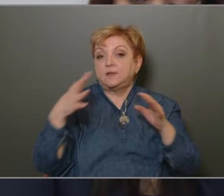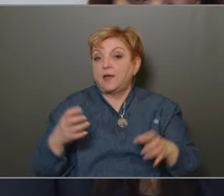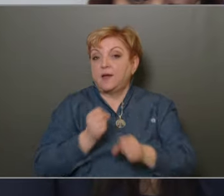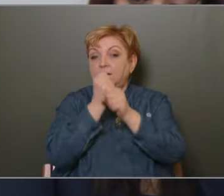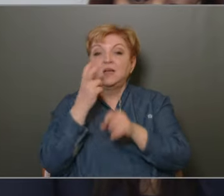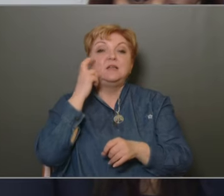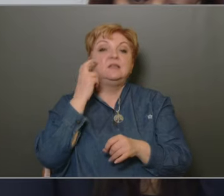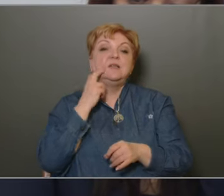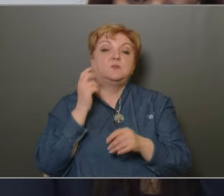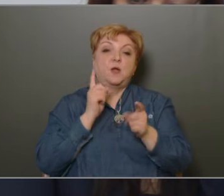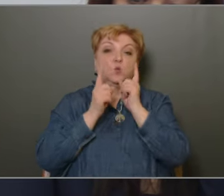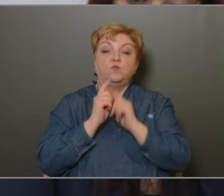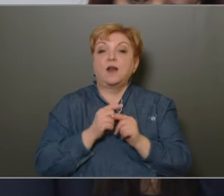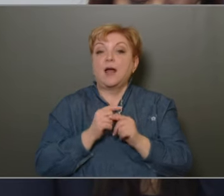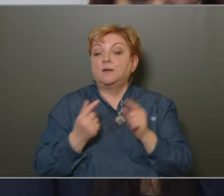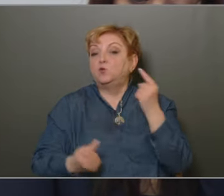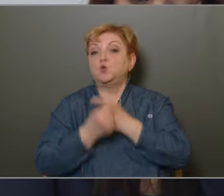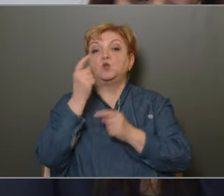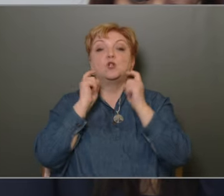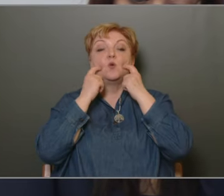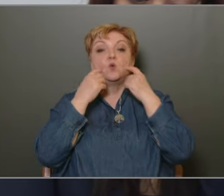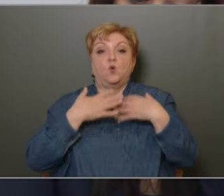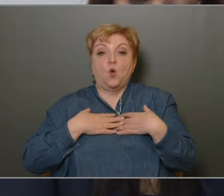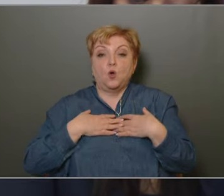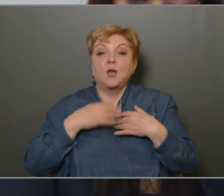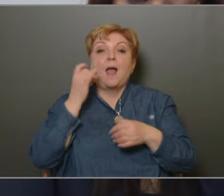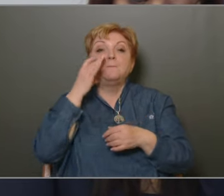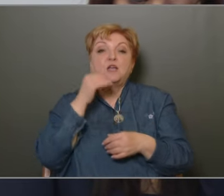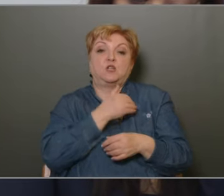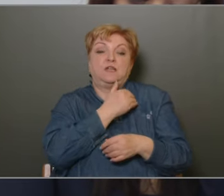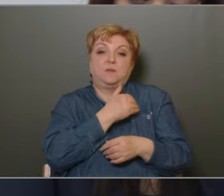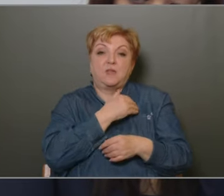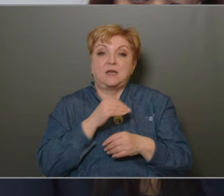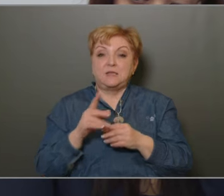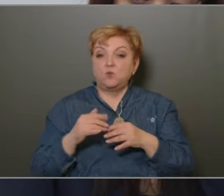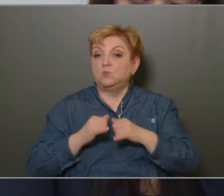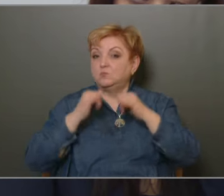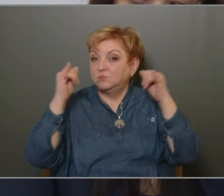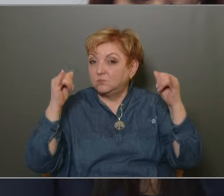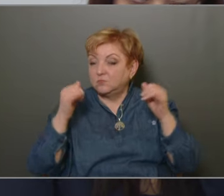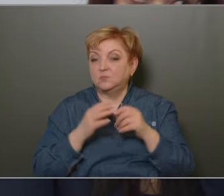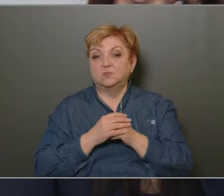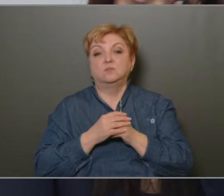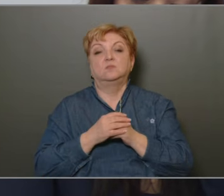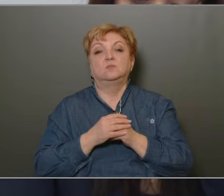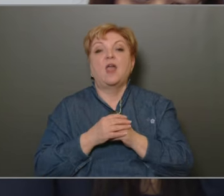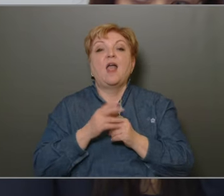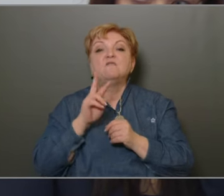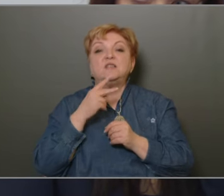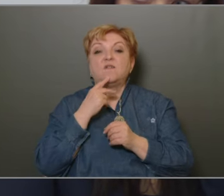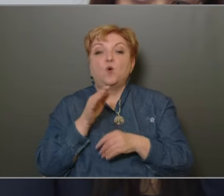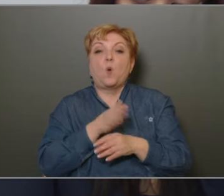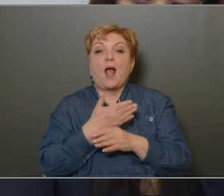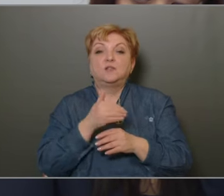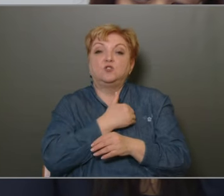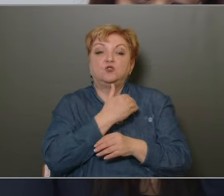létre az intézmények udvarán. Különösen örülök annak, hogy választókerületemben a Berzsényi Gimnázium udvarán jelentős fejlesztések valósultak meg, és a